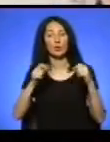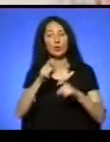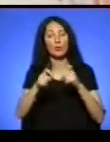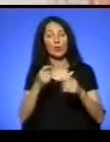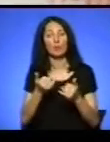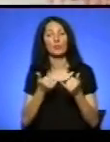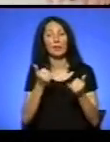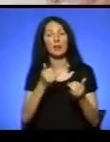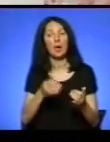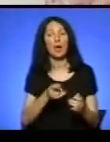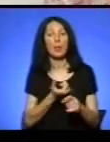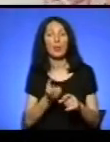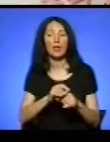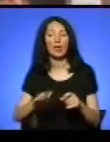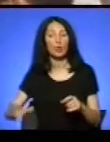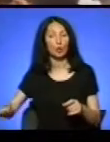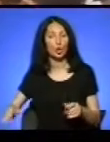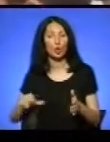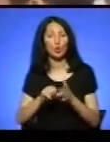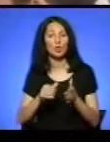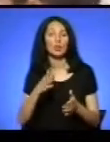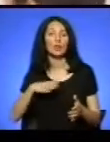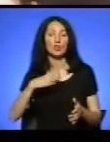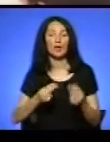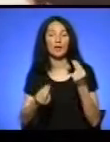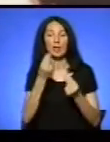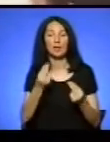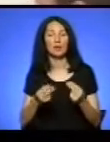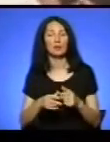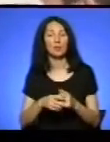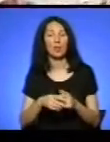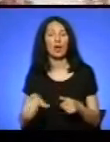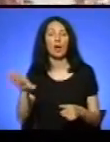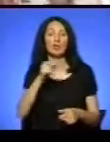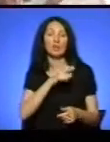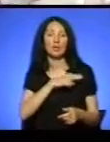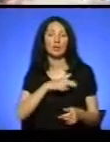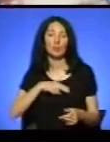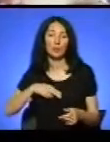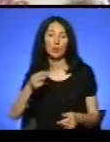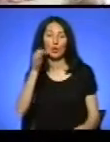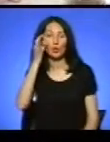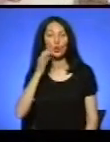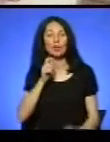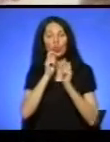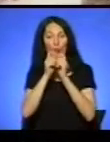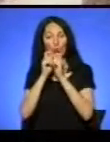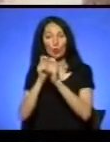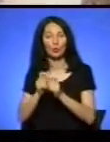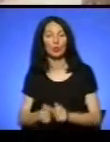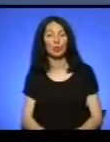учасників чекали ігри та забави. Усіх відзначили солодкими подарунками. Анжела Шова, Юрій Багрій, новини.